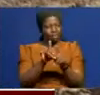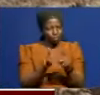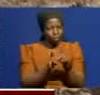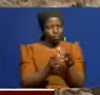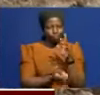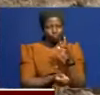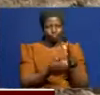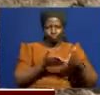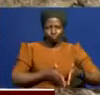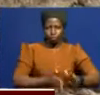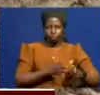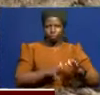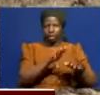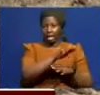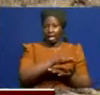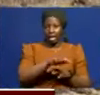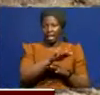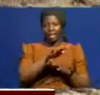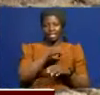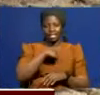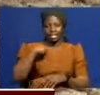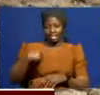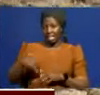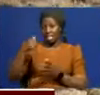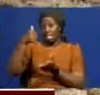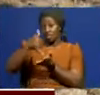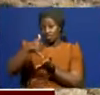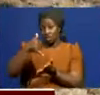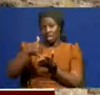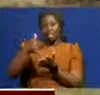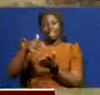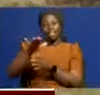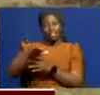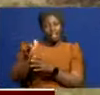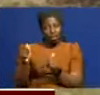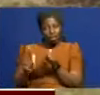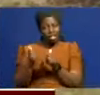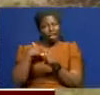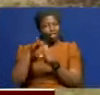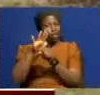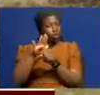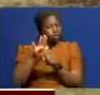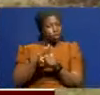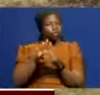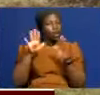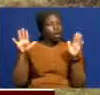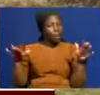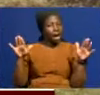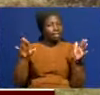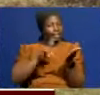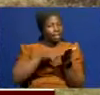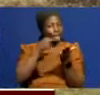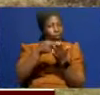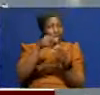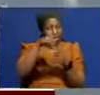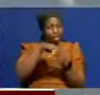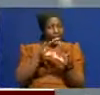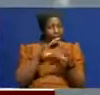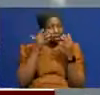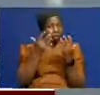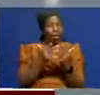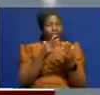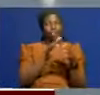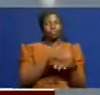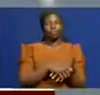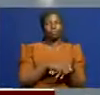miongoni mwa nchi zini rasili mali ningi zaidi za ndege duniani. Huku njia nne katia tisa kuu